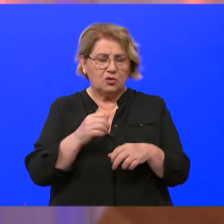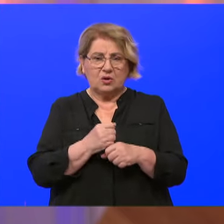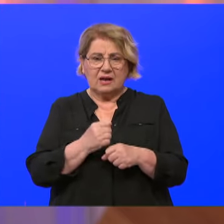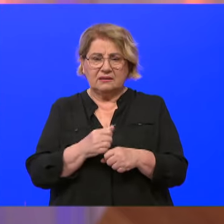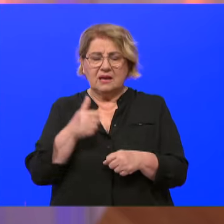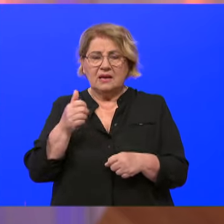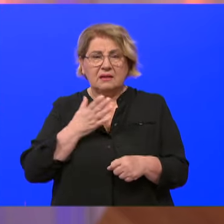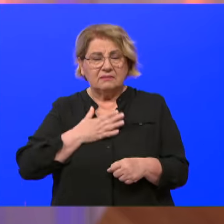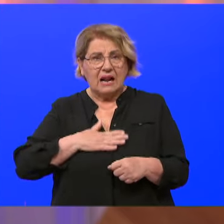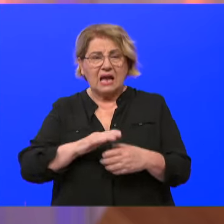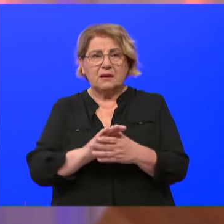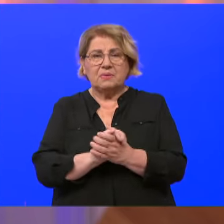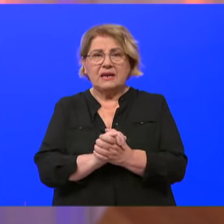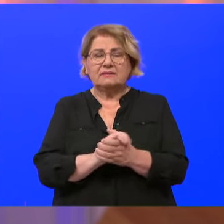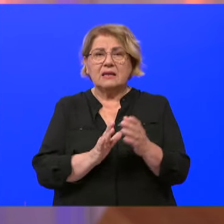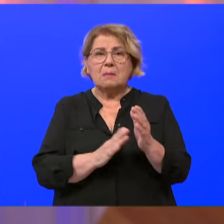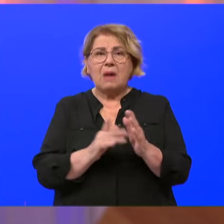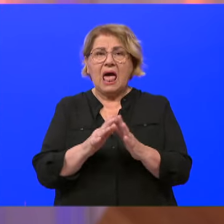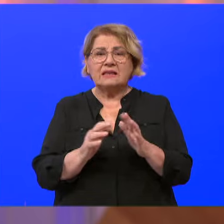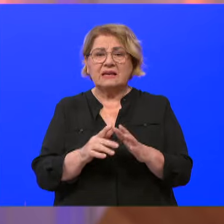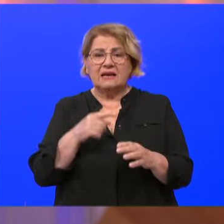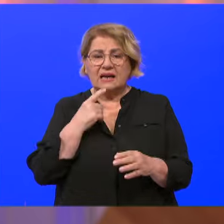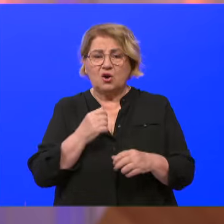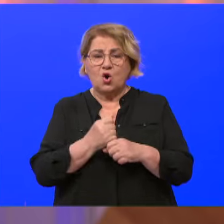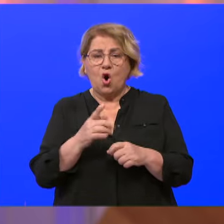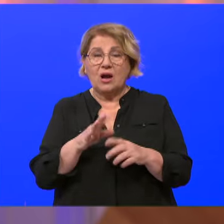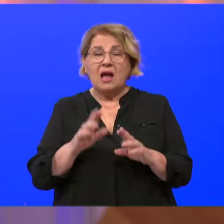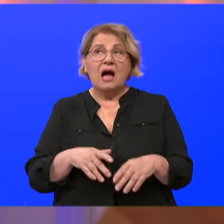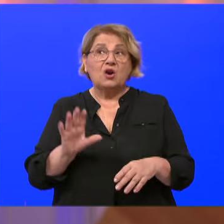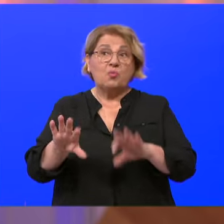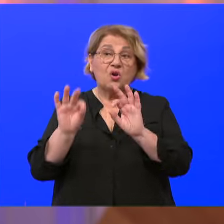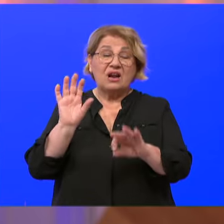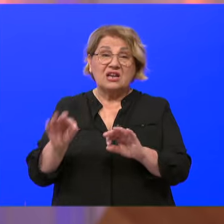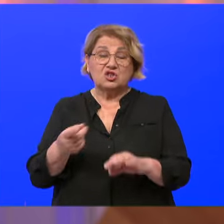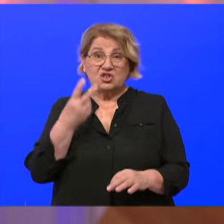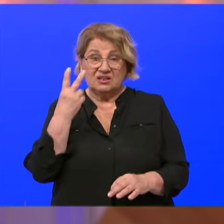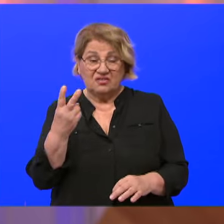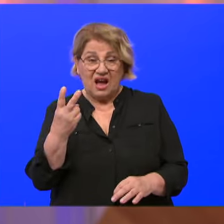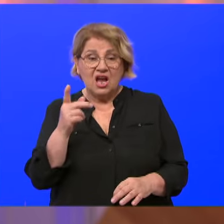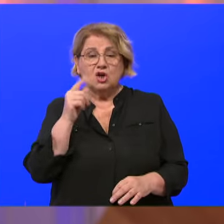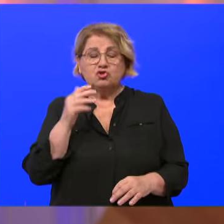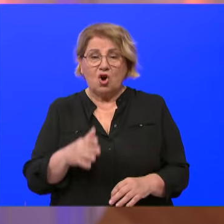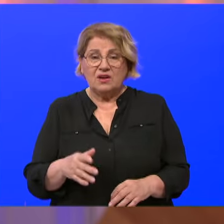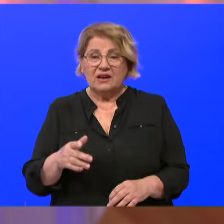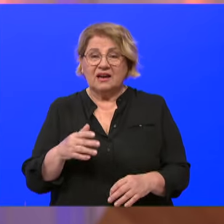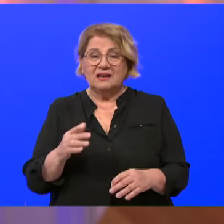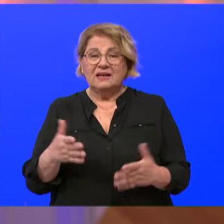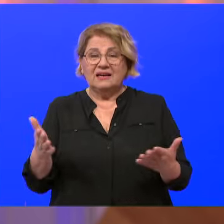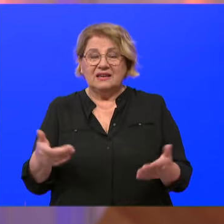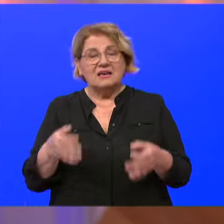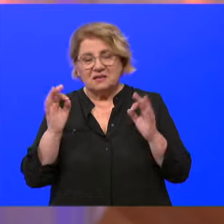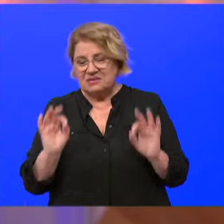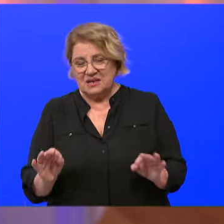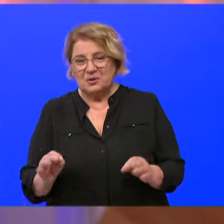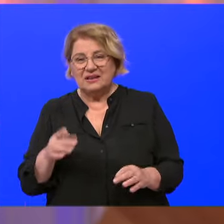dragi prijatelj, mladen, je rekao, goga, ako nađeš dva čovjeka... Naprav, puno.